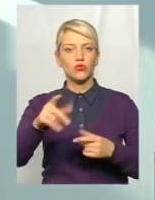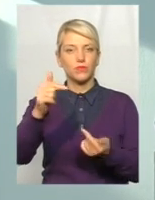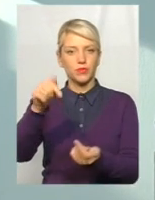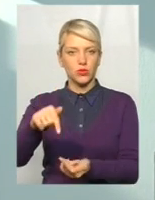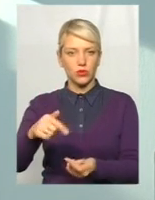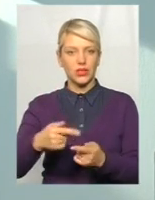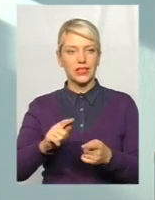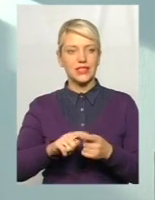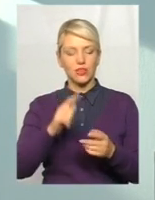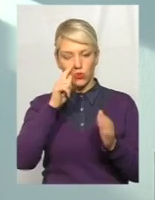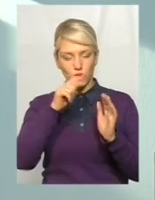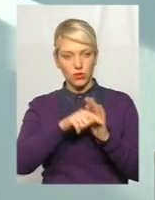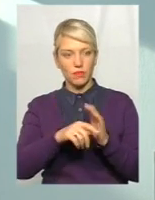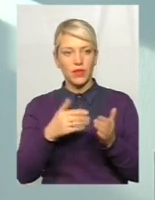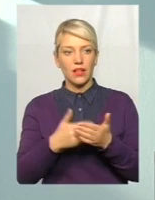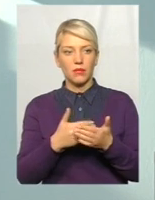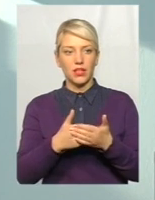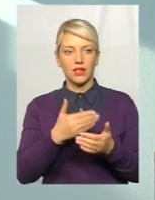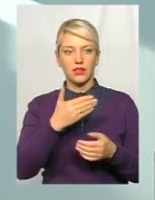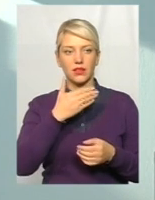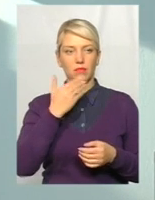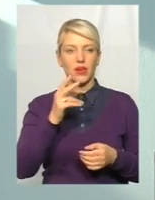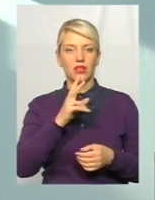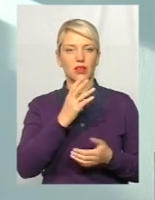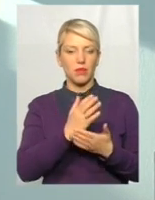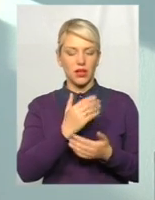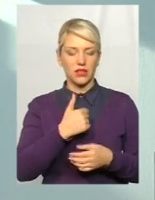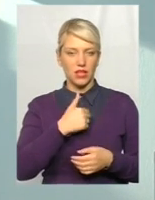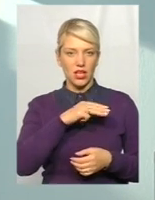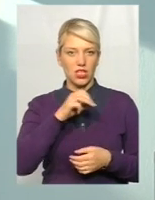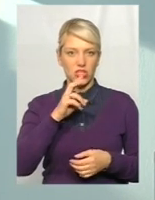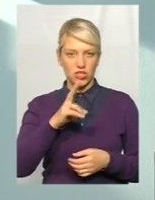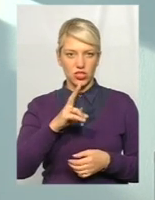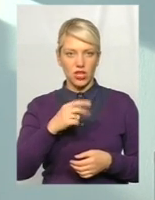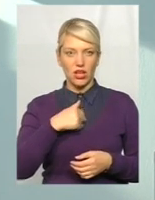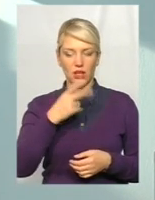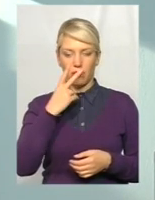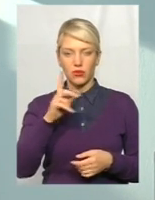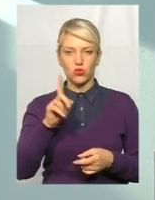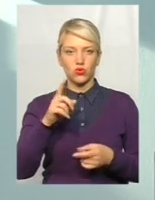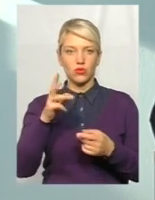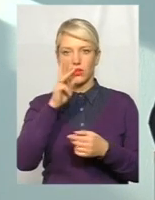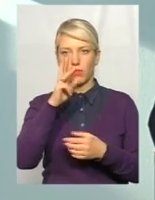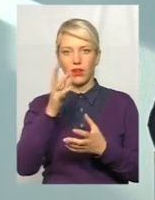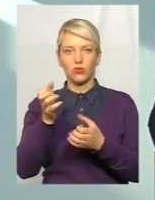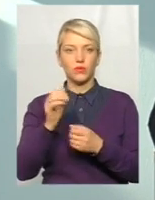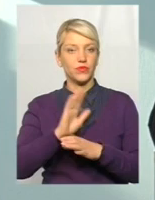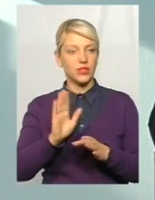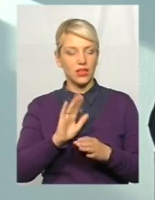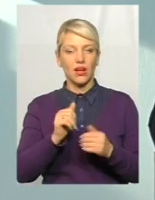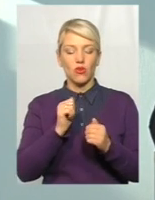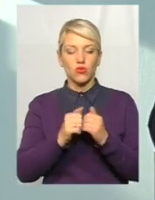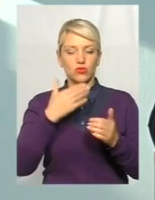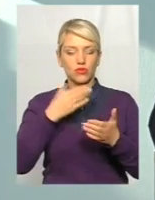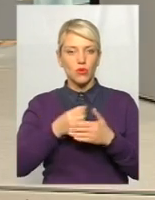це і рівні доступу. Тобто, наприклад, немає, що кадровик, якому жек, і бачить, як він враховує зарплату там за мери чи щось таке. Тобто, кожен бачить свою частину